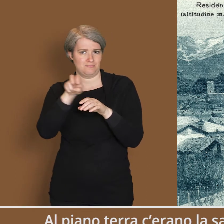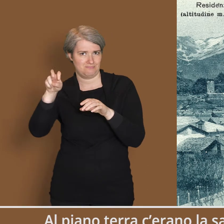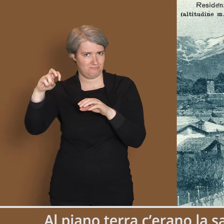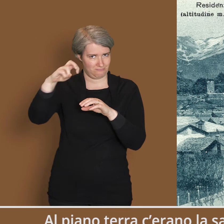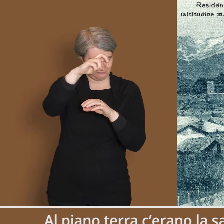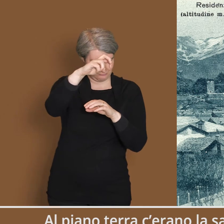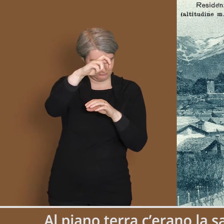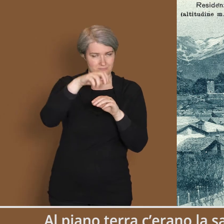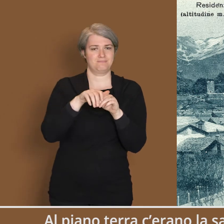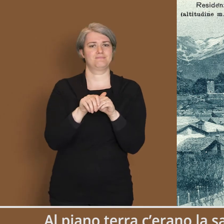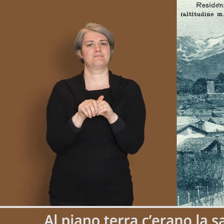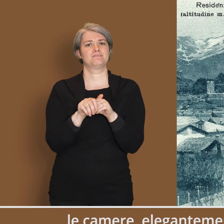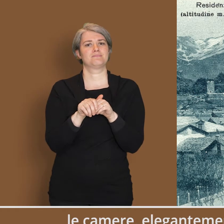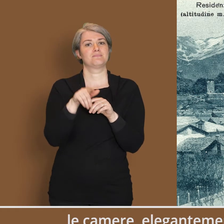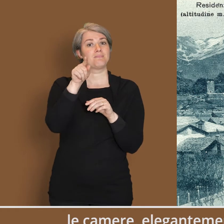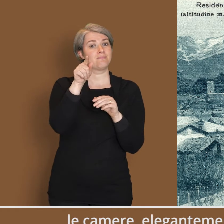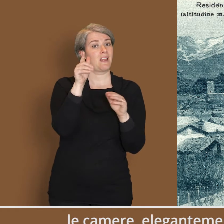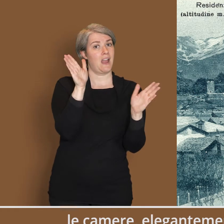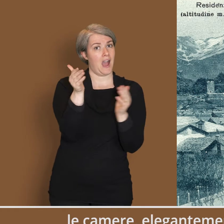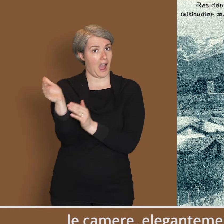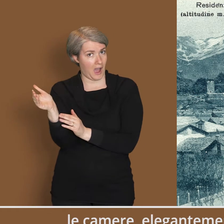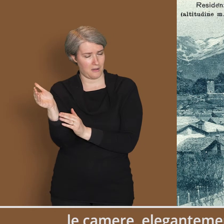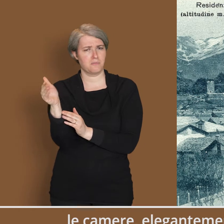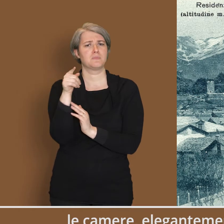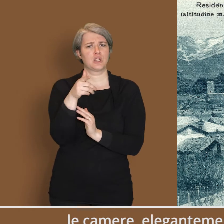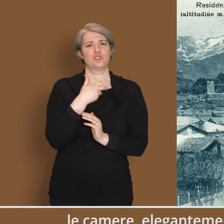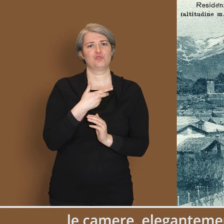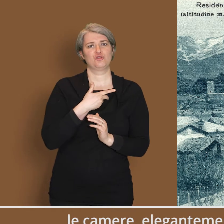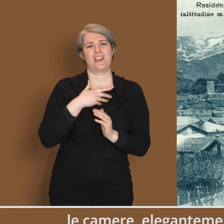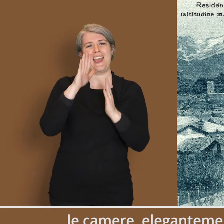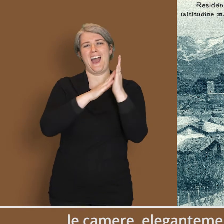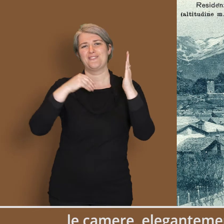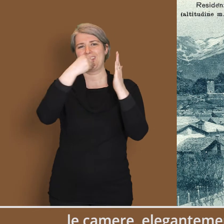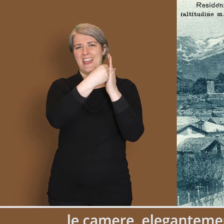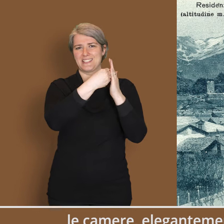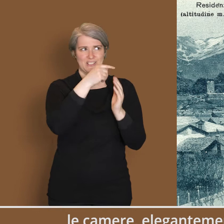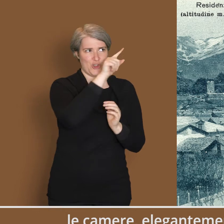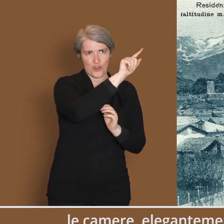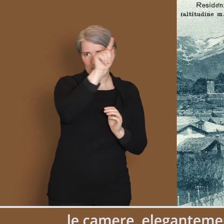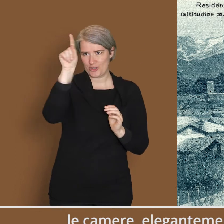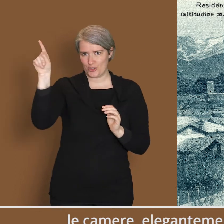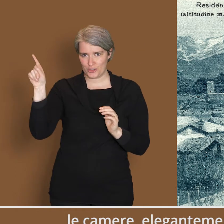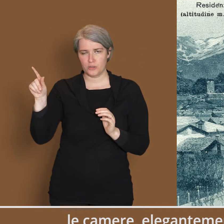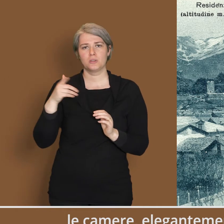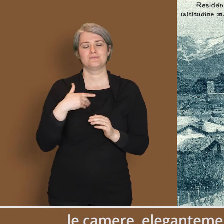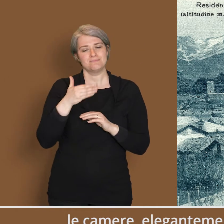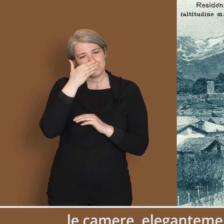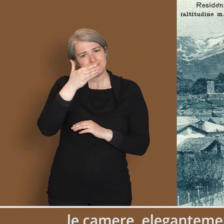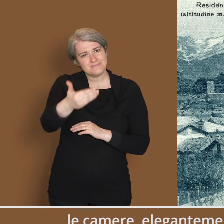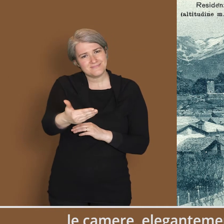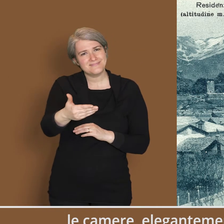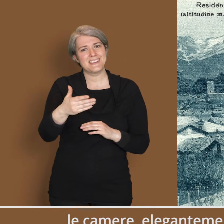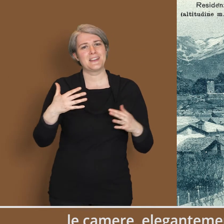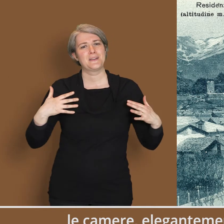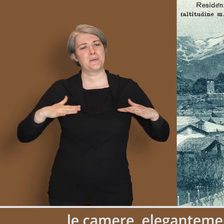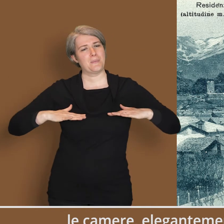due rampe. Le camere, elegantemente affrescate, si affacciavano su un prato alberato, chiuso